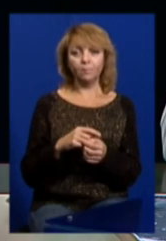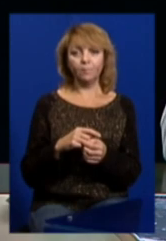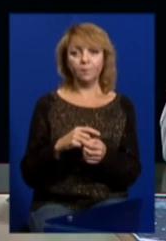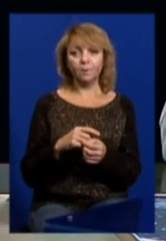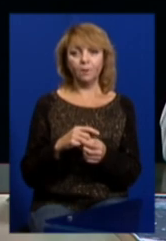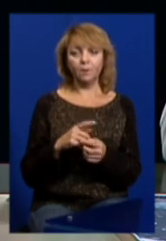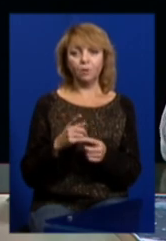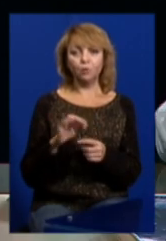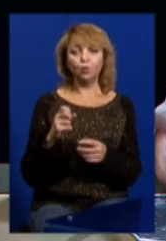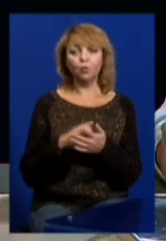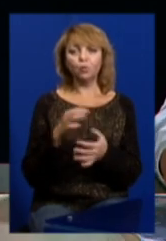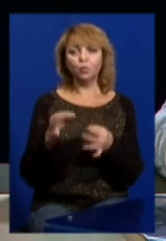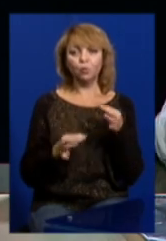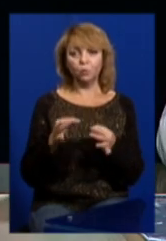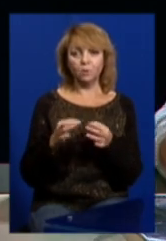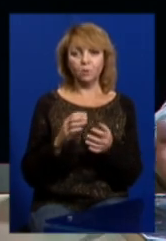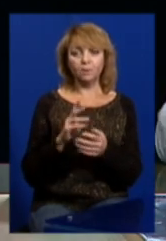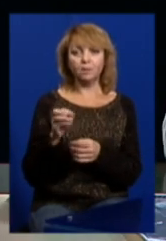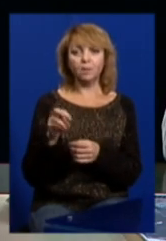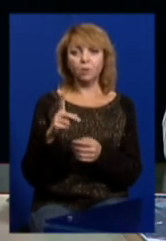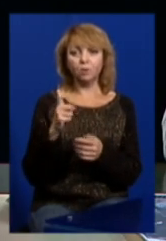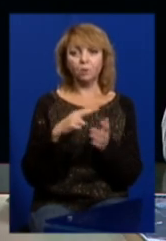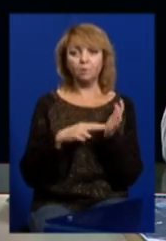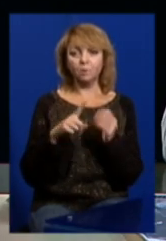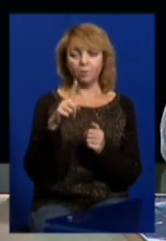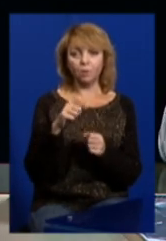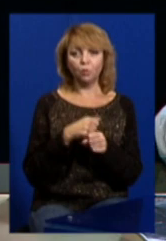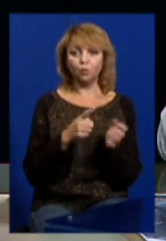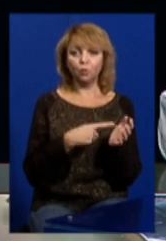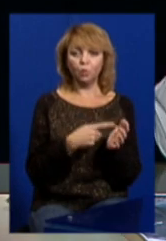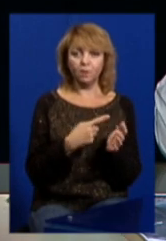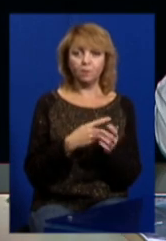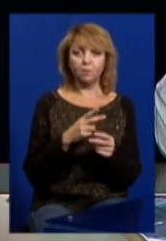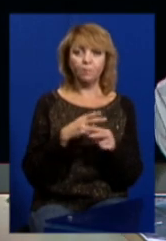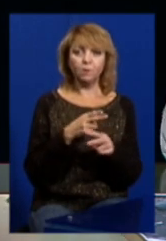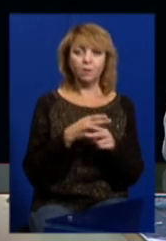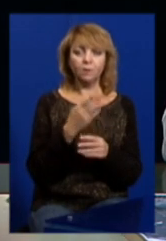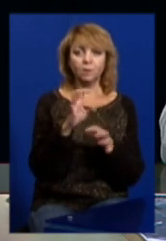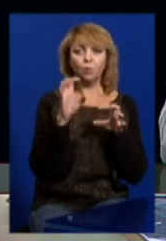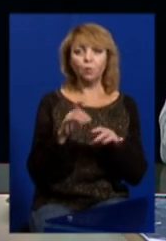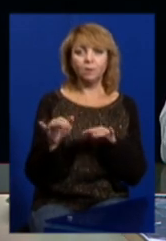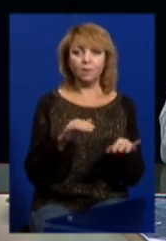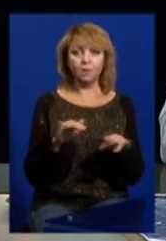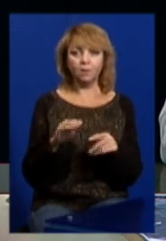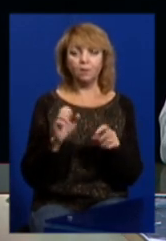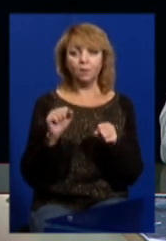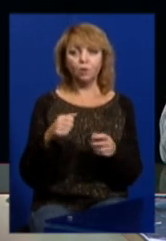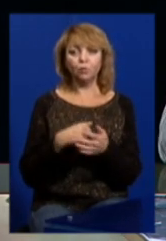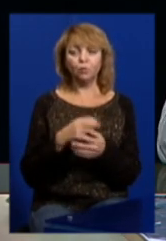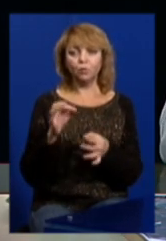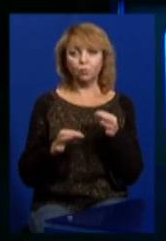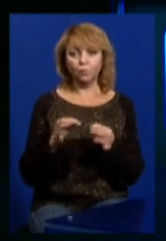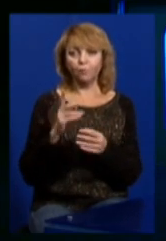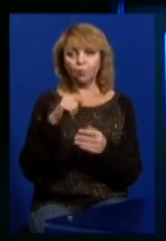щодо суддів, як 171 щодо журналістів, перешкоджання законній діяльності журналіста, так і щодо суддів,